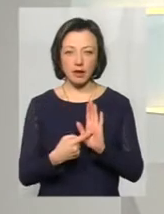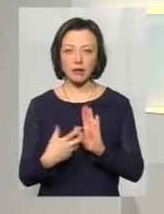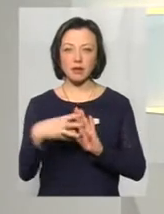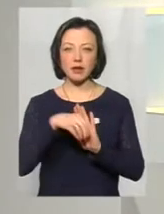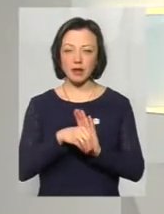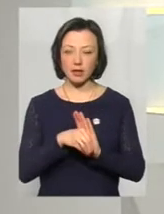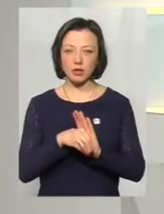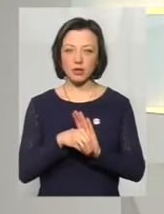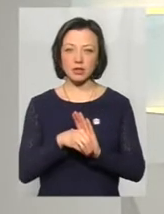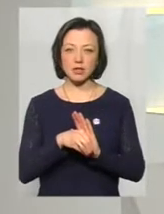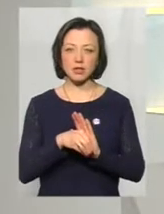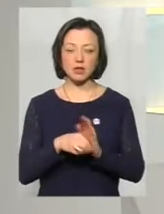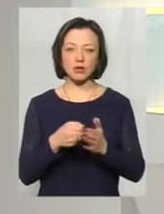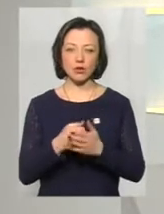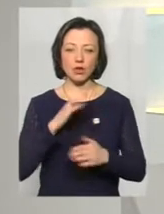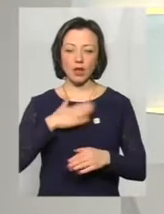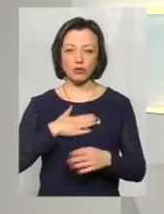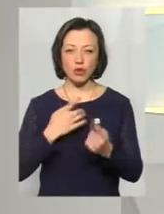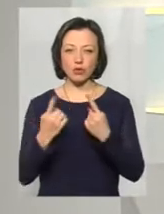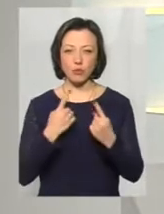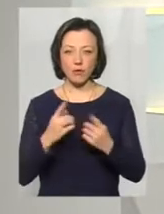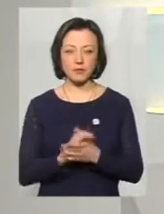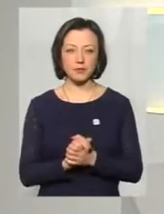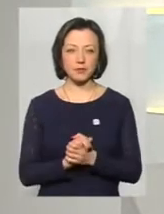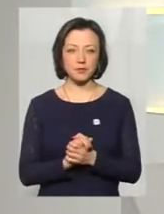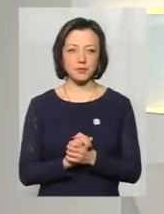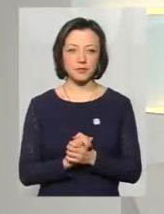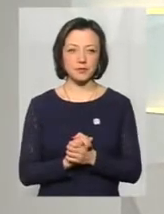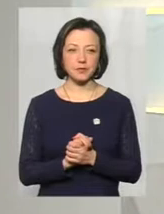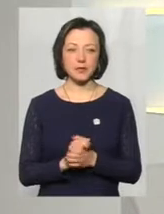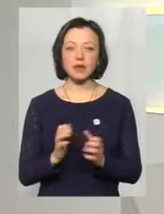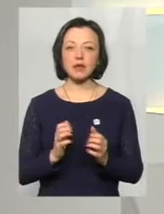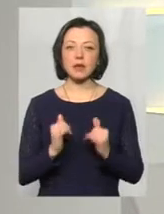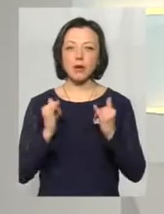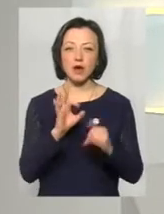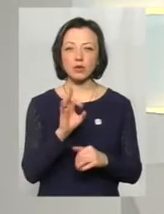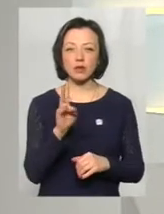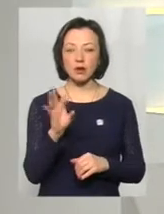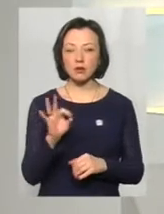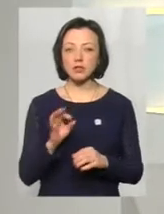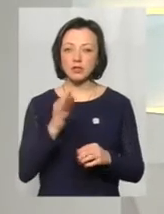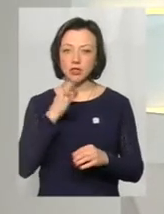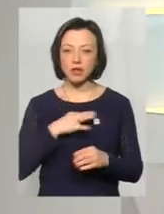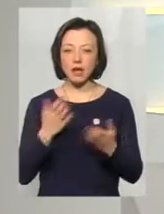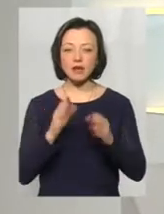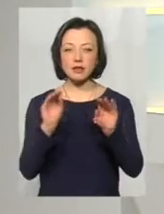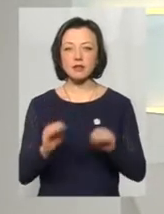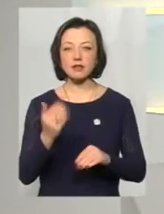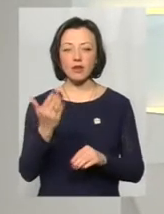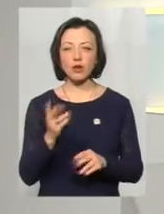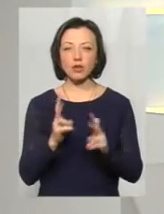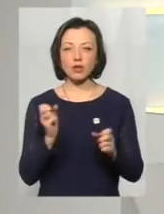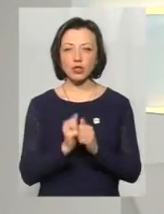приєднуйтесь до нашої розмови. Пані Оксано, скажіть, яка статистика на сьогодні ваша? Хто